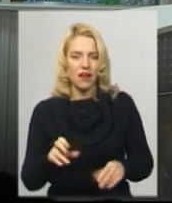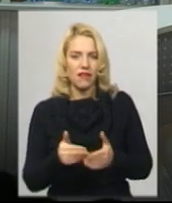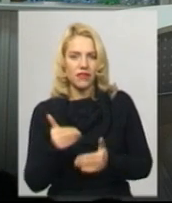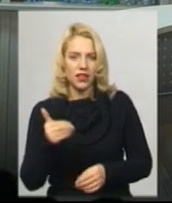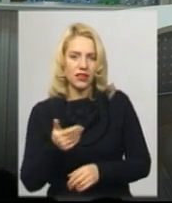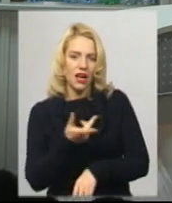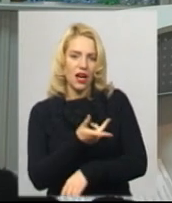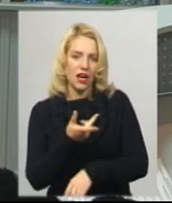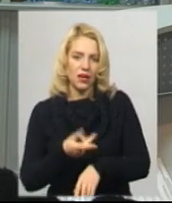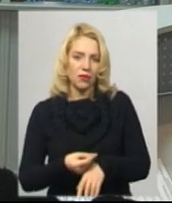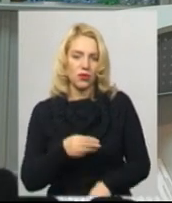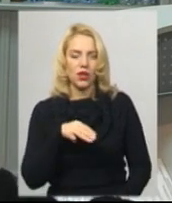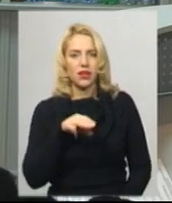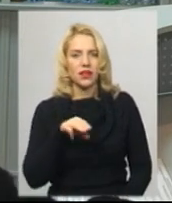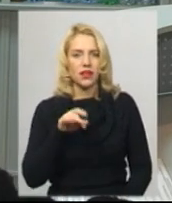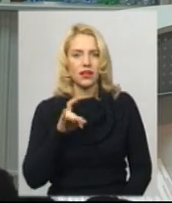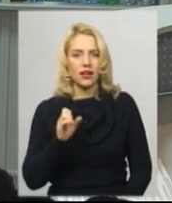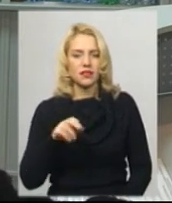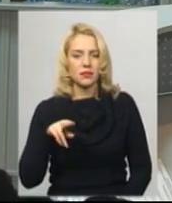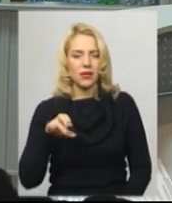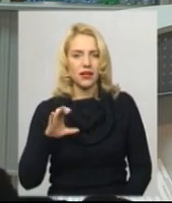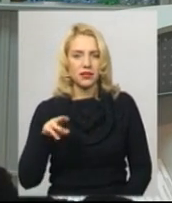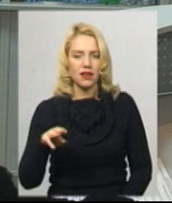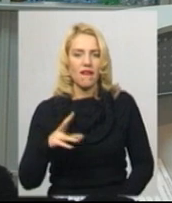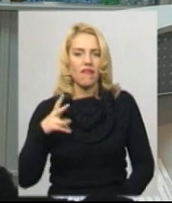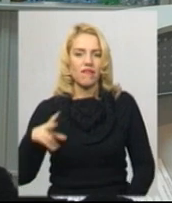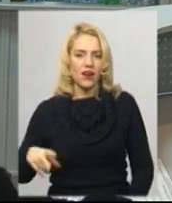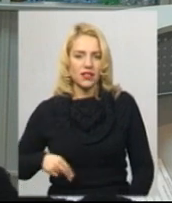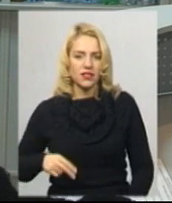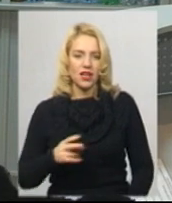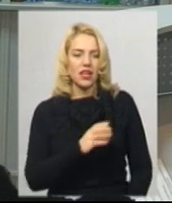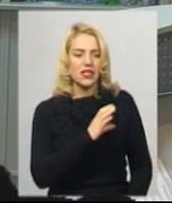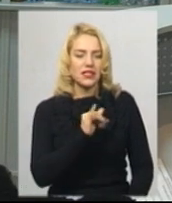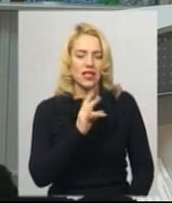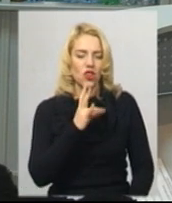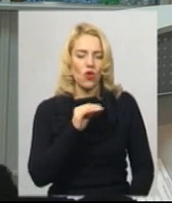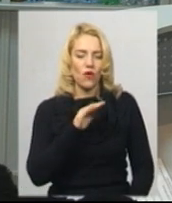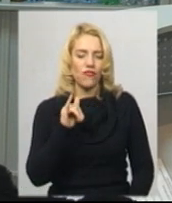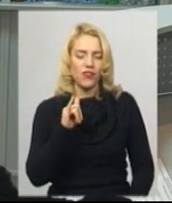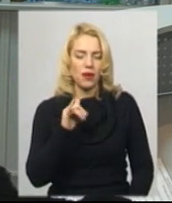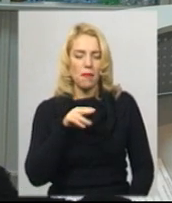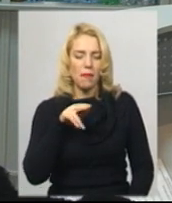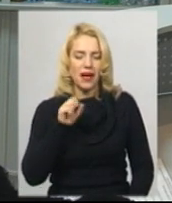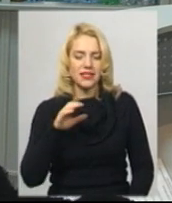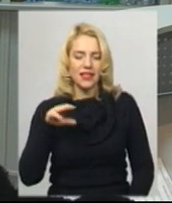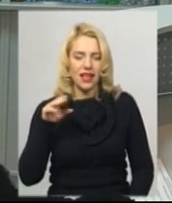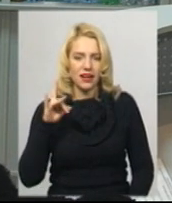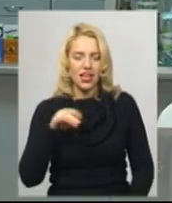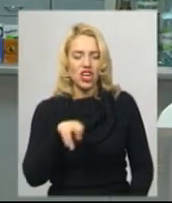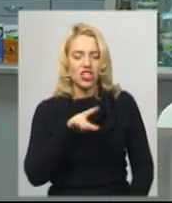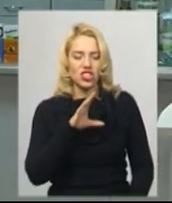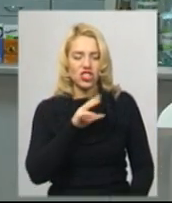Вакцини грип Тетраспліт, виробник Франція, Санофі Пастер. І Джесіфлю, виробник